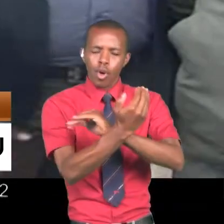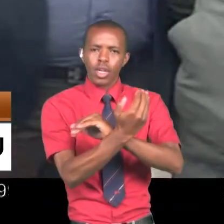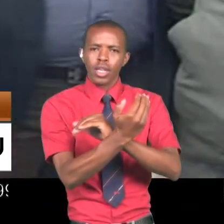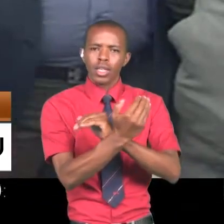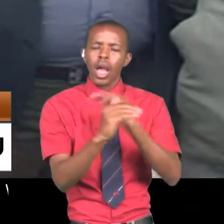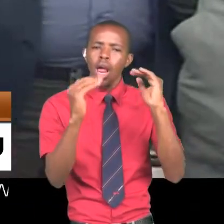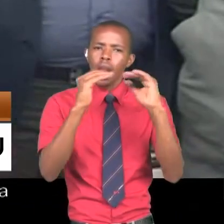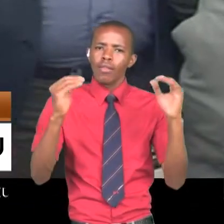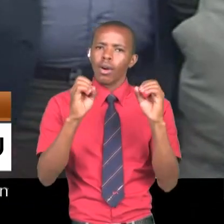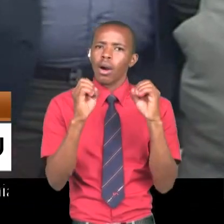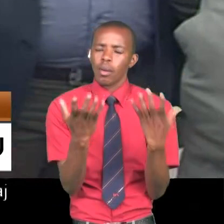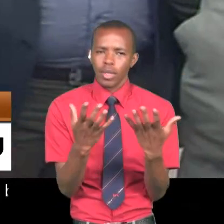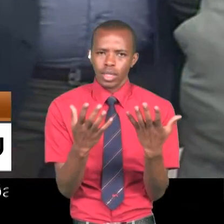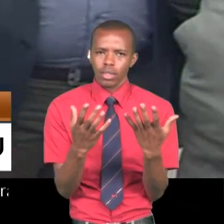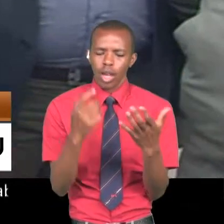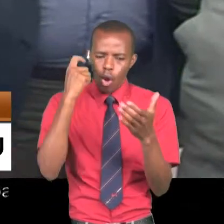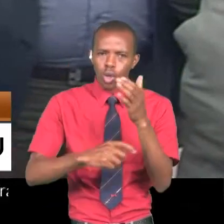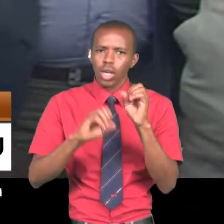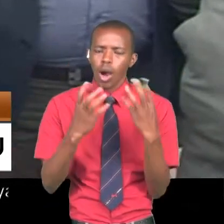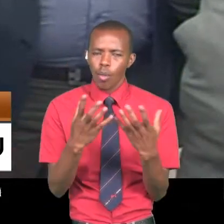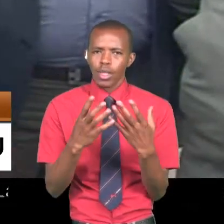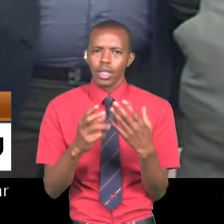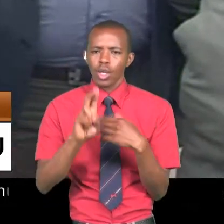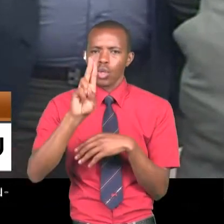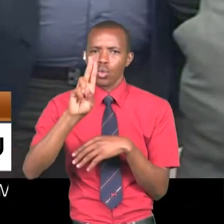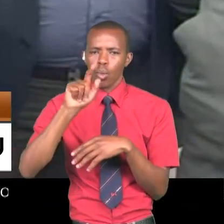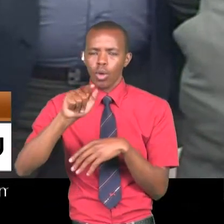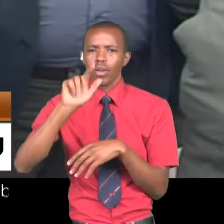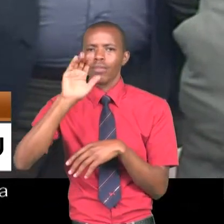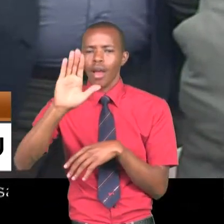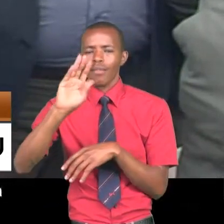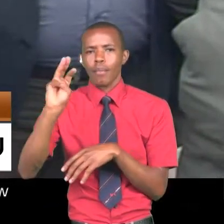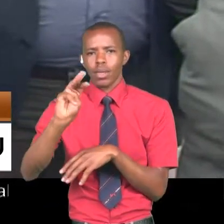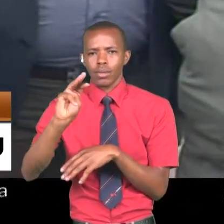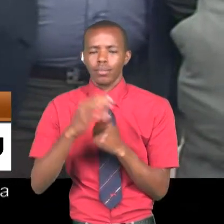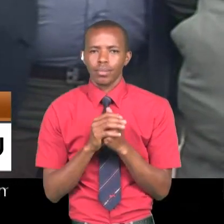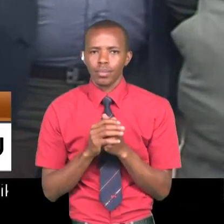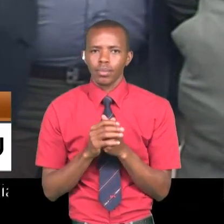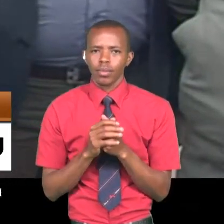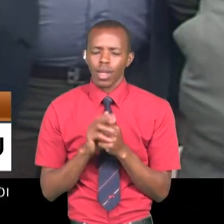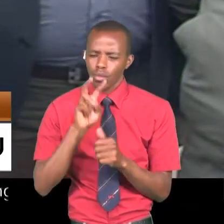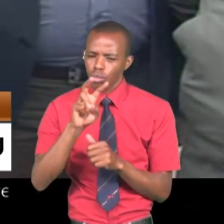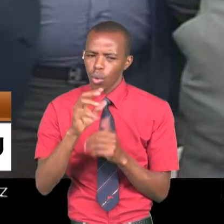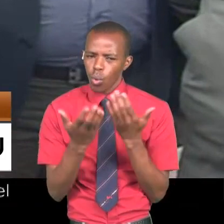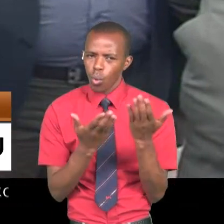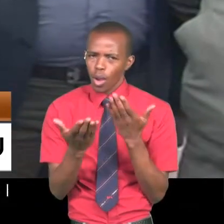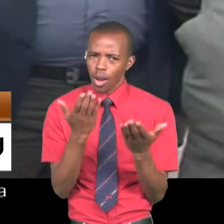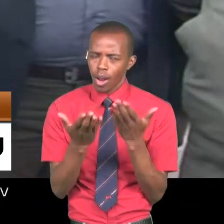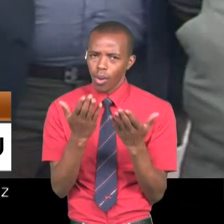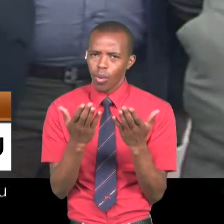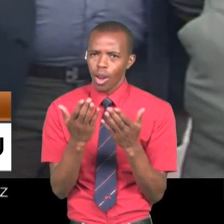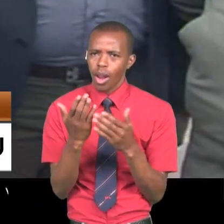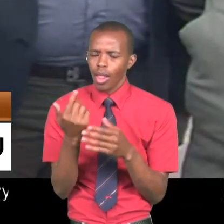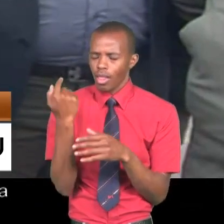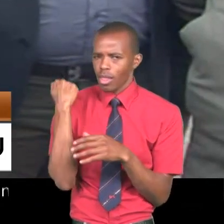kiwango cha thamani ya street value ya 2.5 million. Na ukiangalia po nyuma yetu. Iko brado